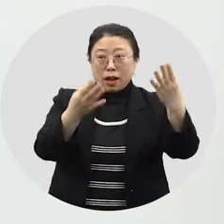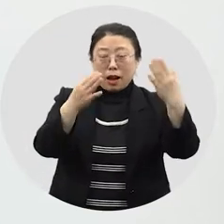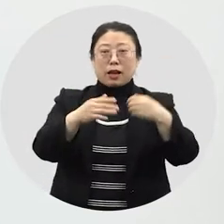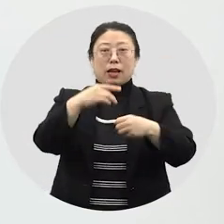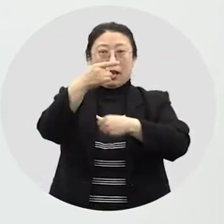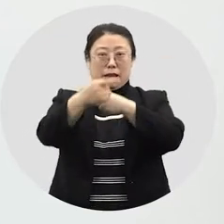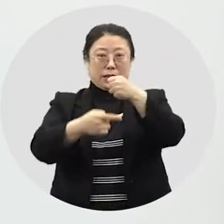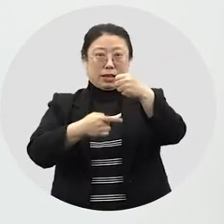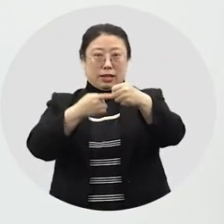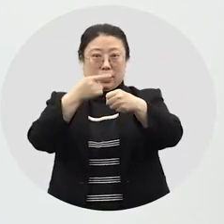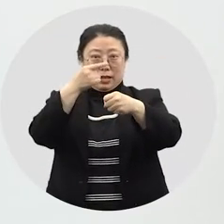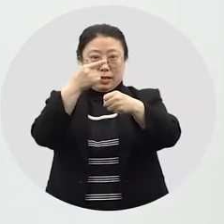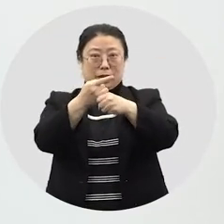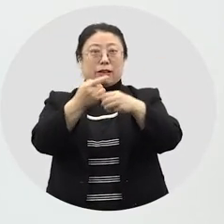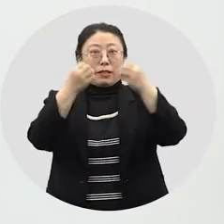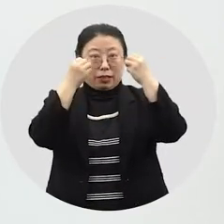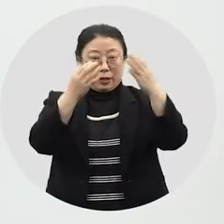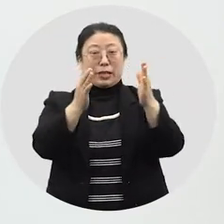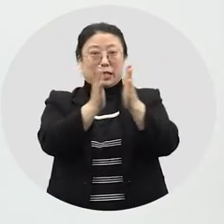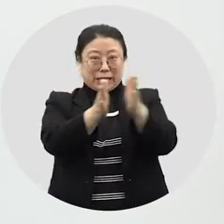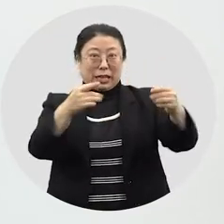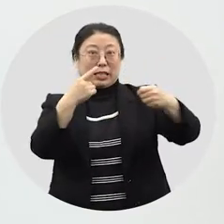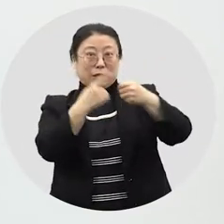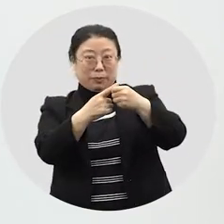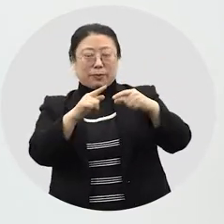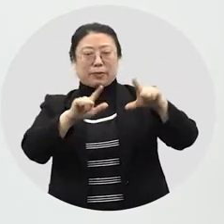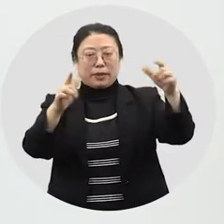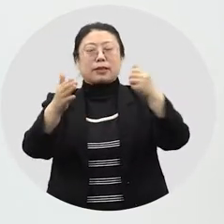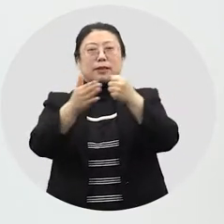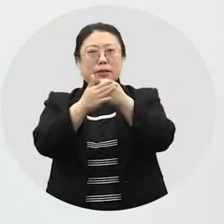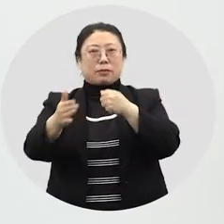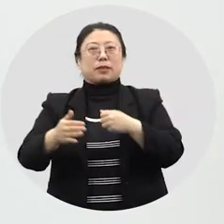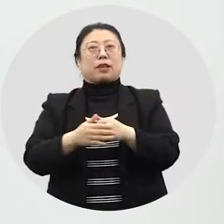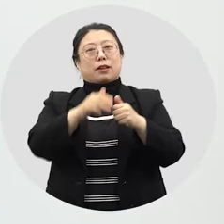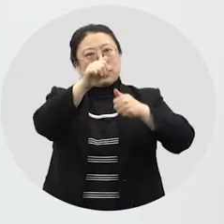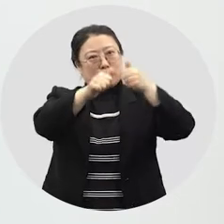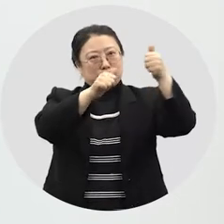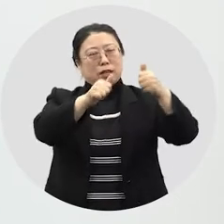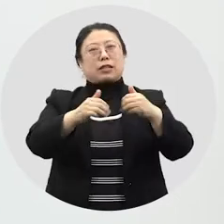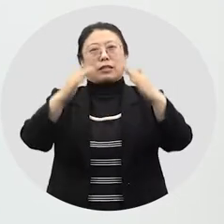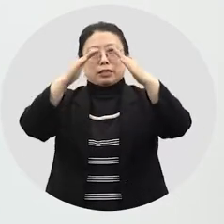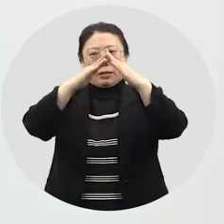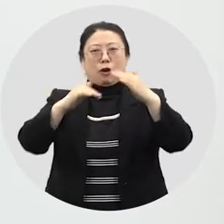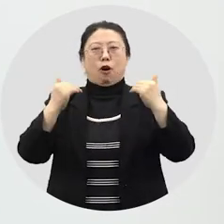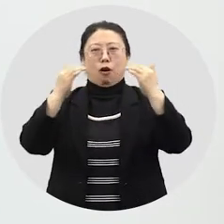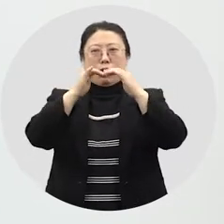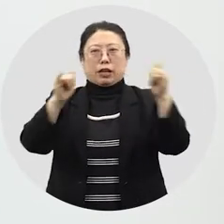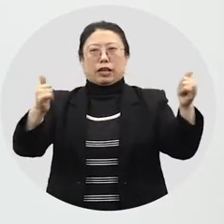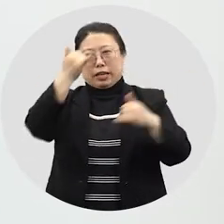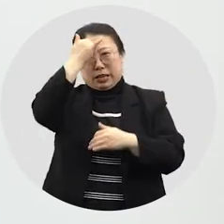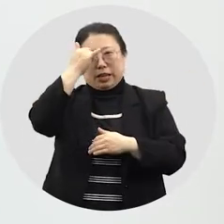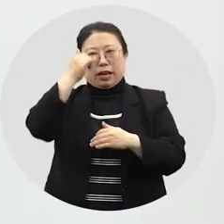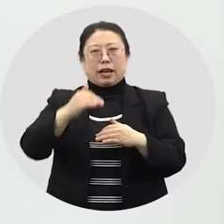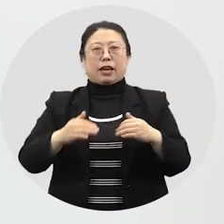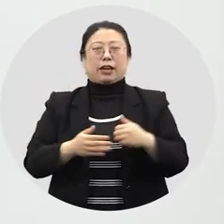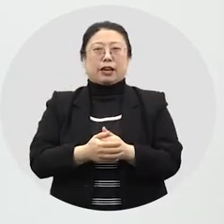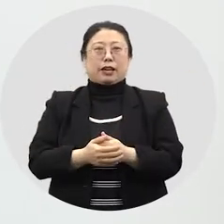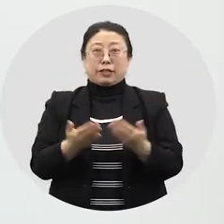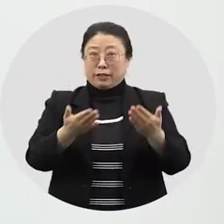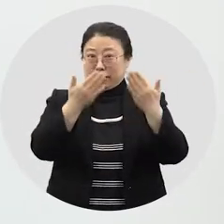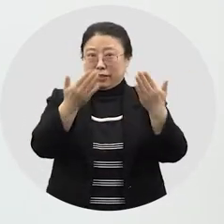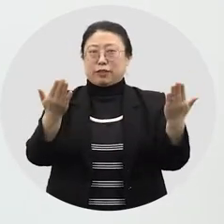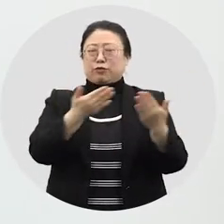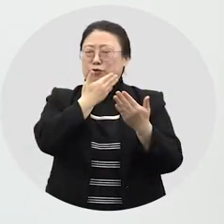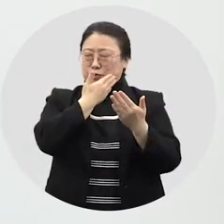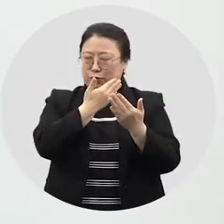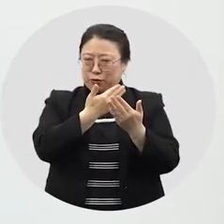설날은 해가 바뀌어 새로운 한 해가 시작하는 첫날이기 때문에 조상과 집안 어른들에게 예를 올리는 일이